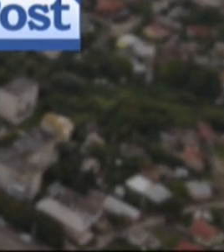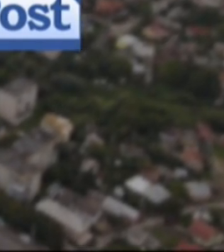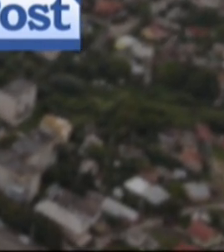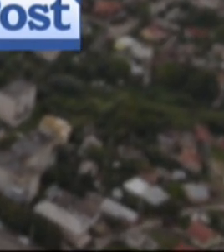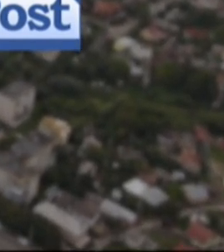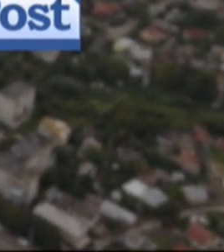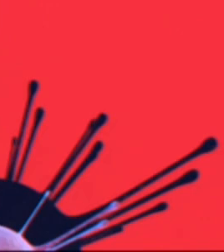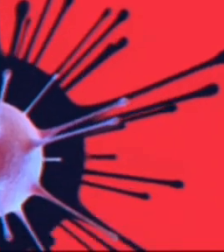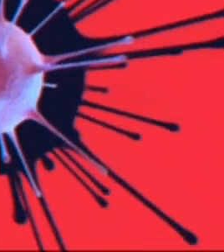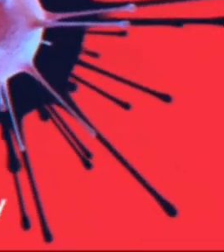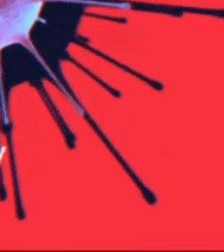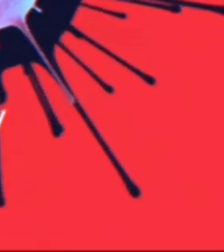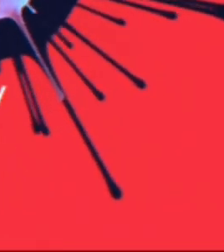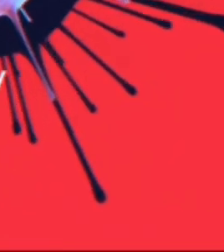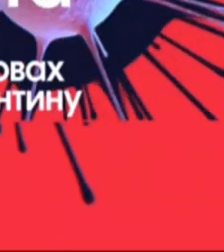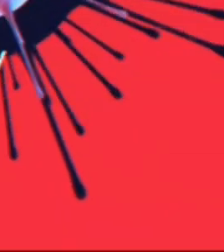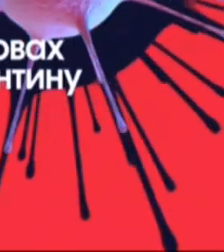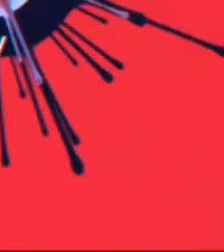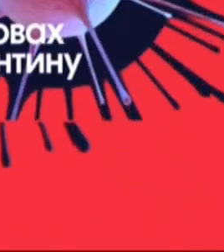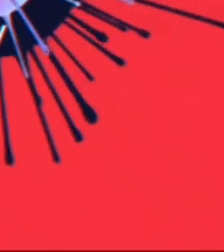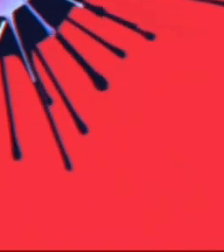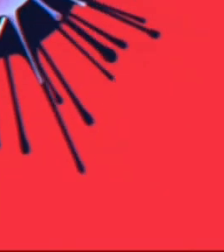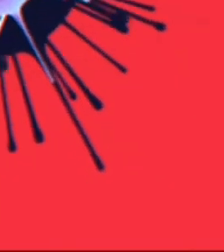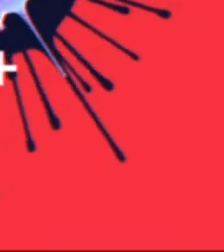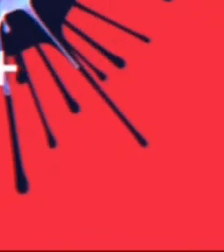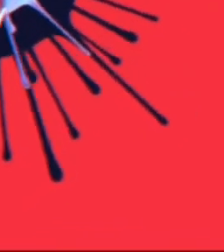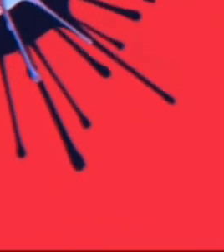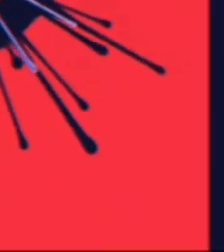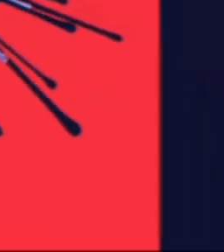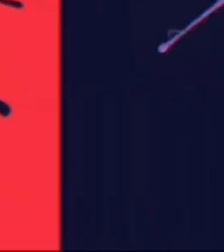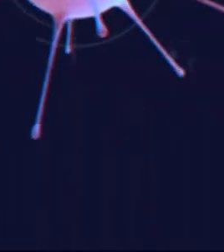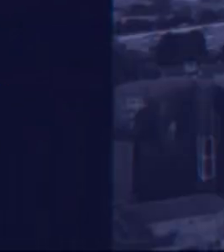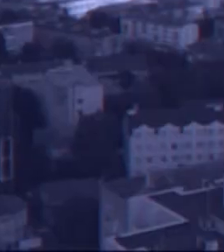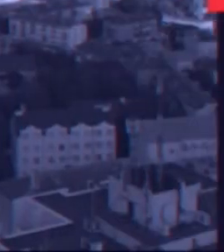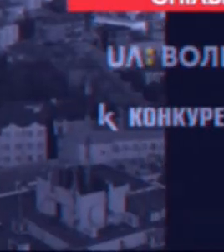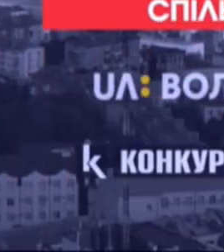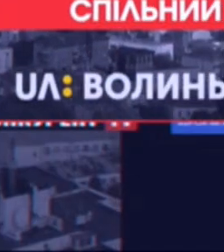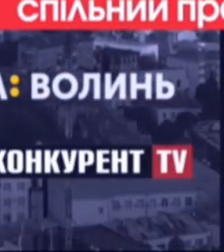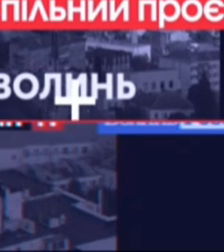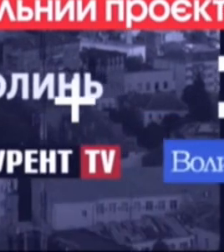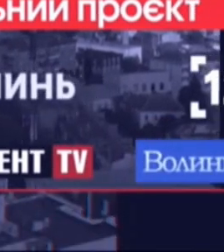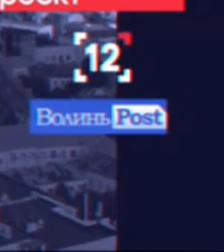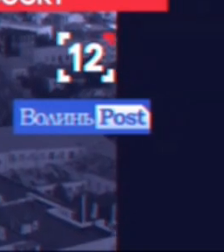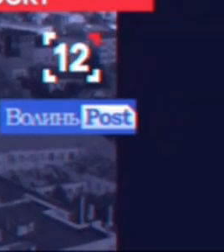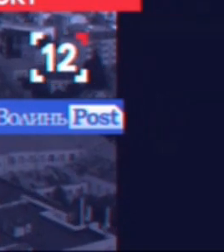найправдивішу інформацію про коронавірусні реалії від найфаховіших експертів і відповідальних чиновників. Дивіться вже цього